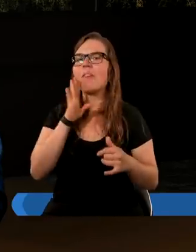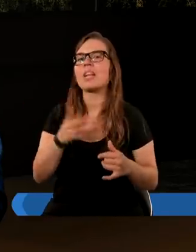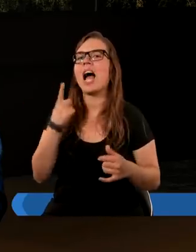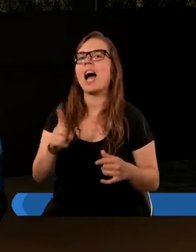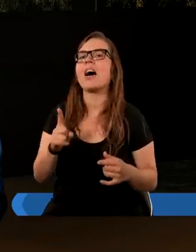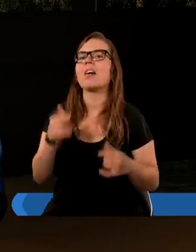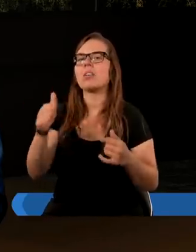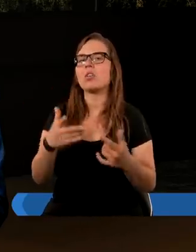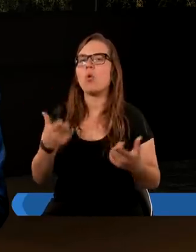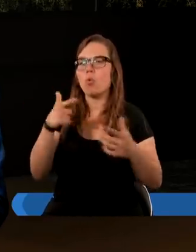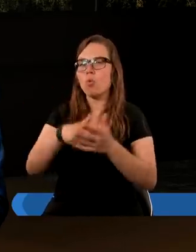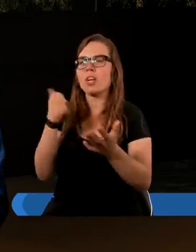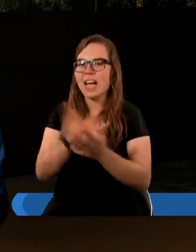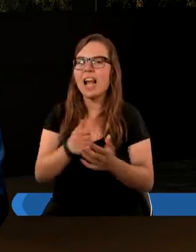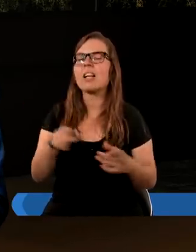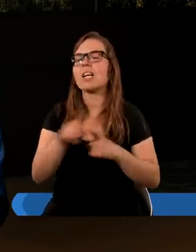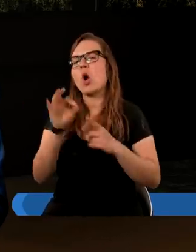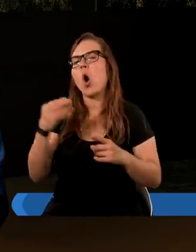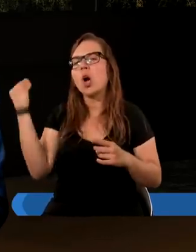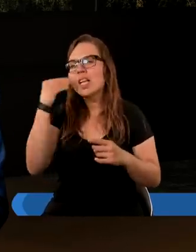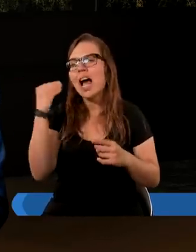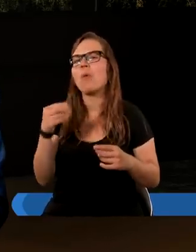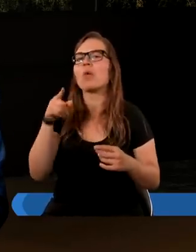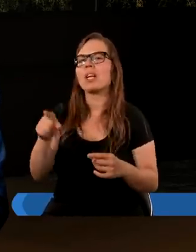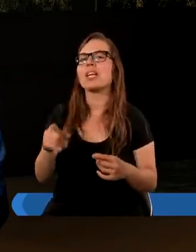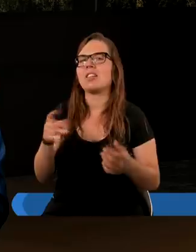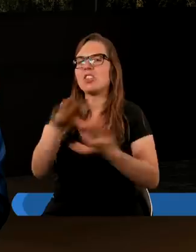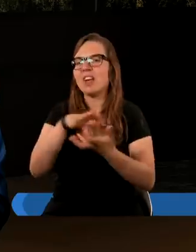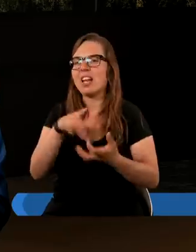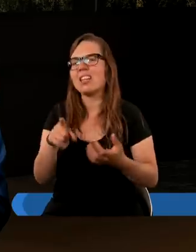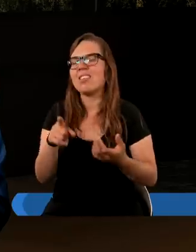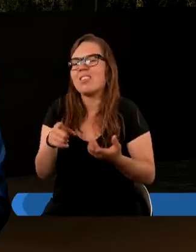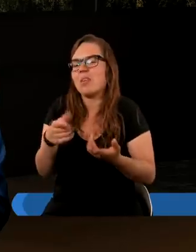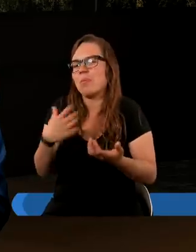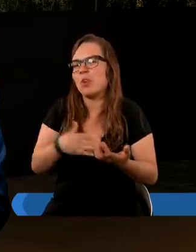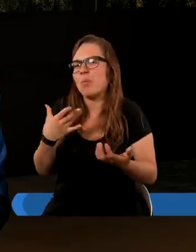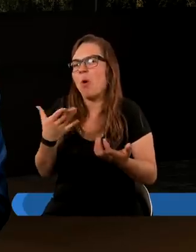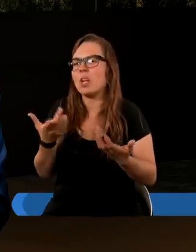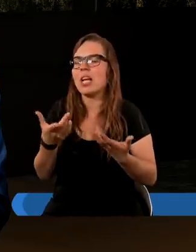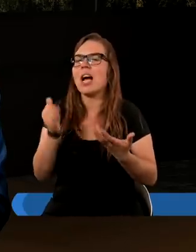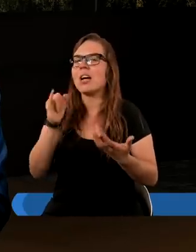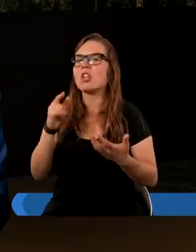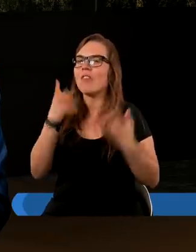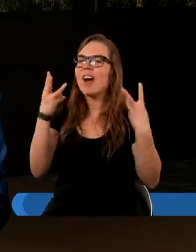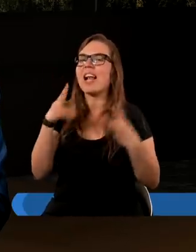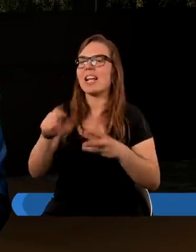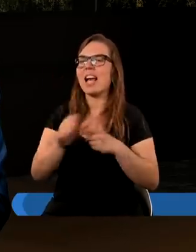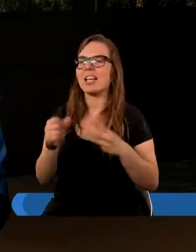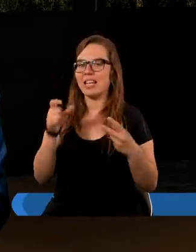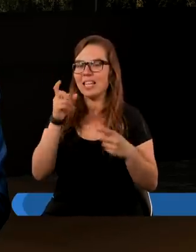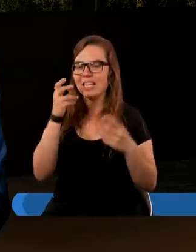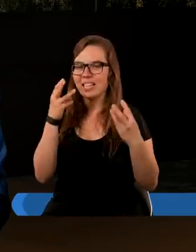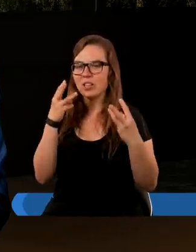no w tym momencie pada nam nauka o stworzeniu świata w ciągu tygodnia. Tak. I to jest bardzo istotne, dlatego,